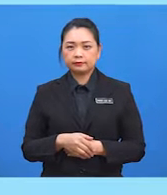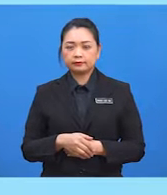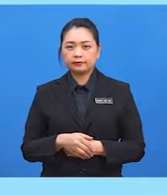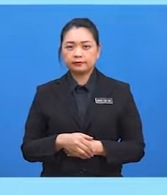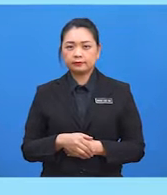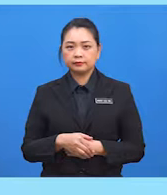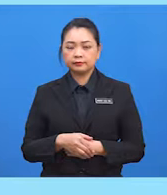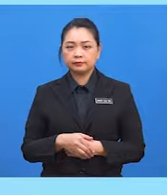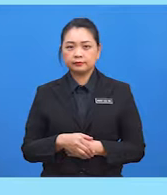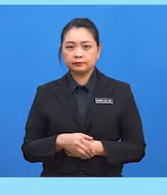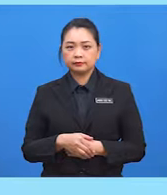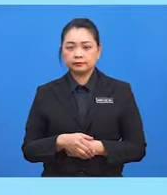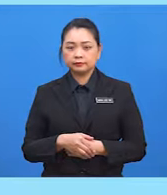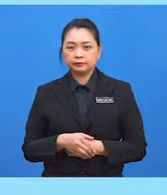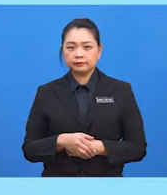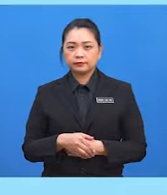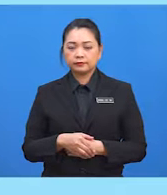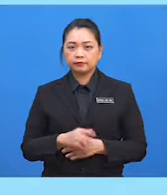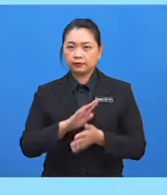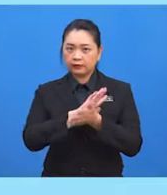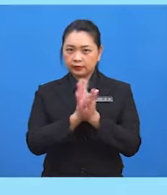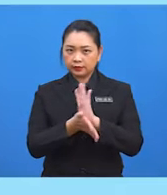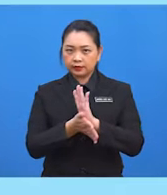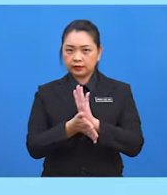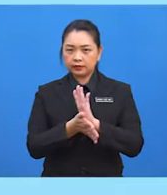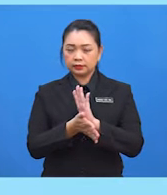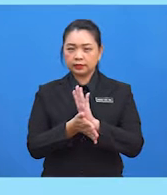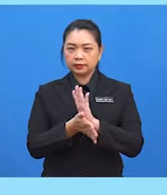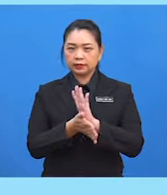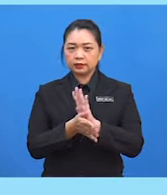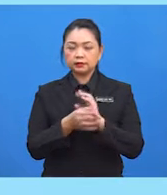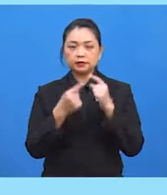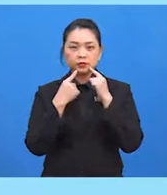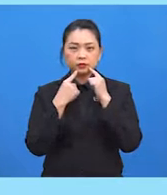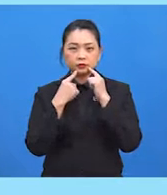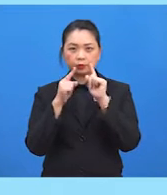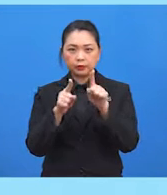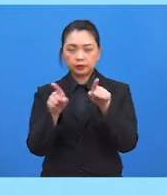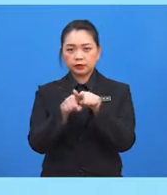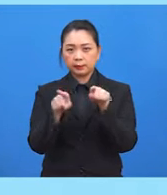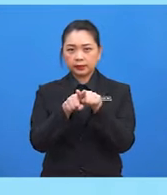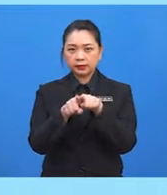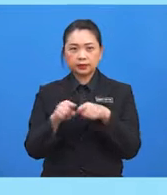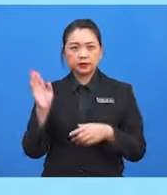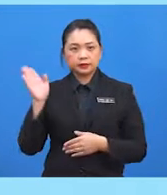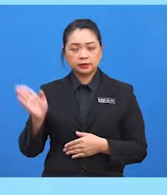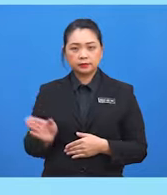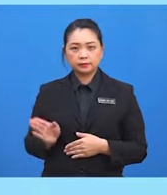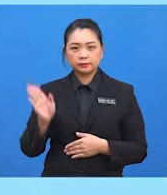tangent bagi sudut 73.9 darjah bersamaan dengan 3